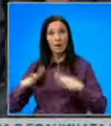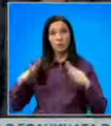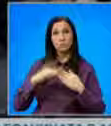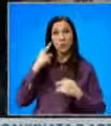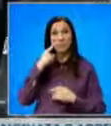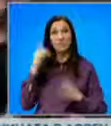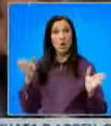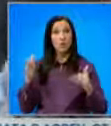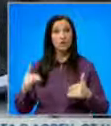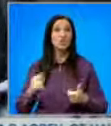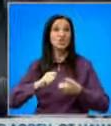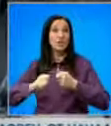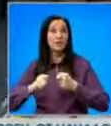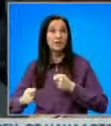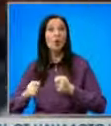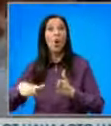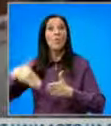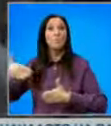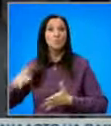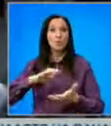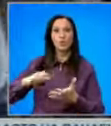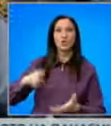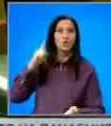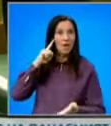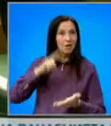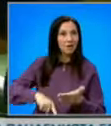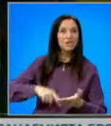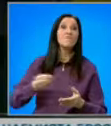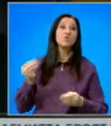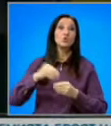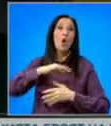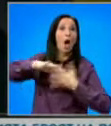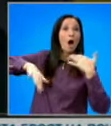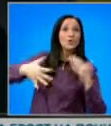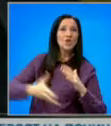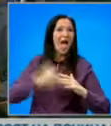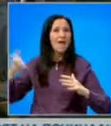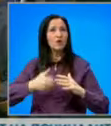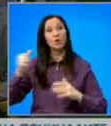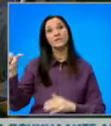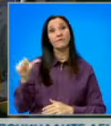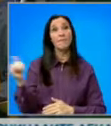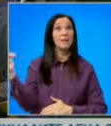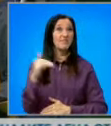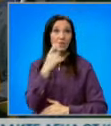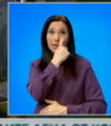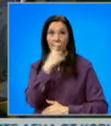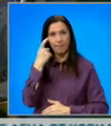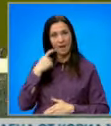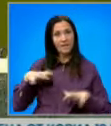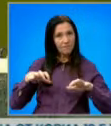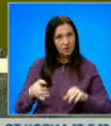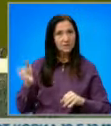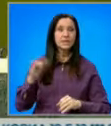до ограничи щетите от серия външнополитически гафове, включително хаотичната евакуация от Афганистан при идването на талибаните на власт